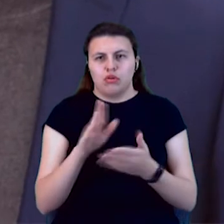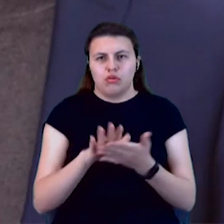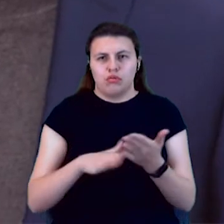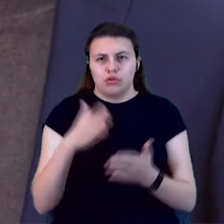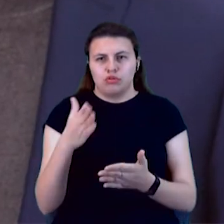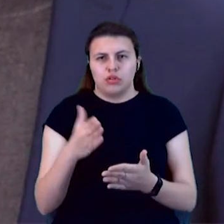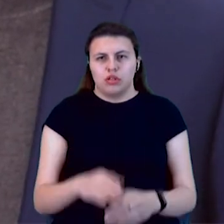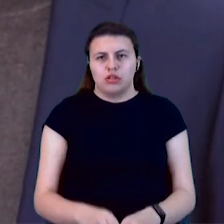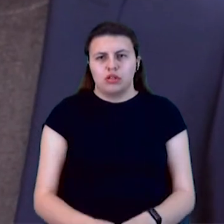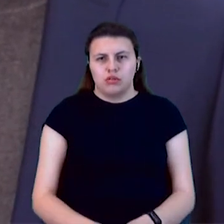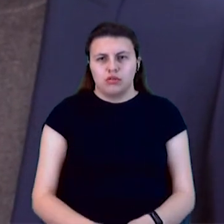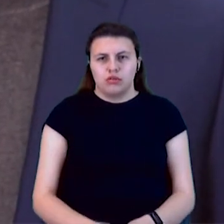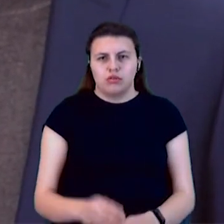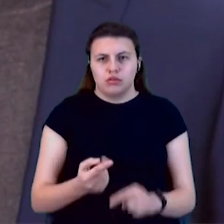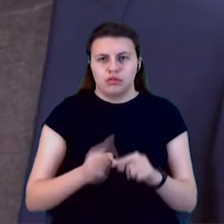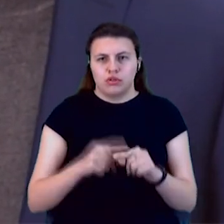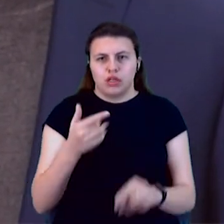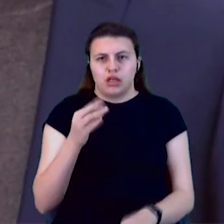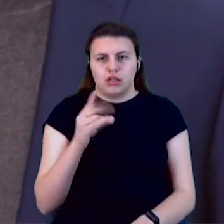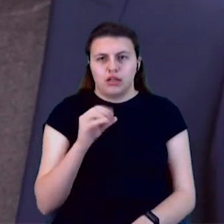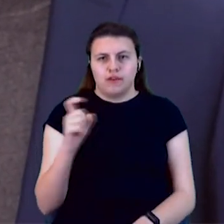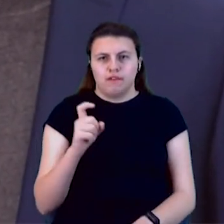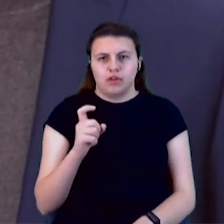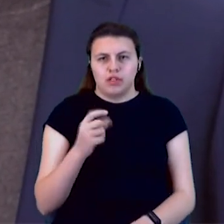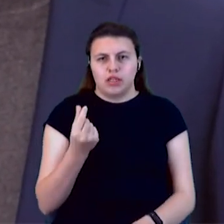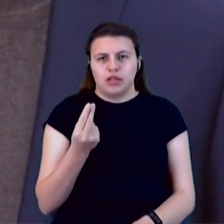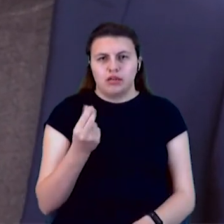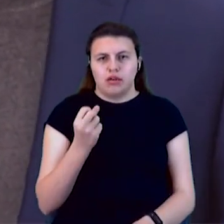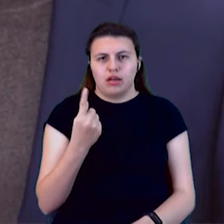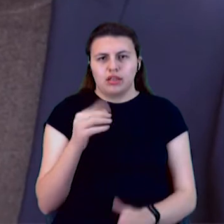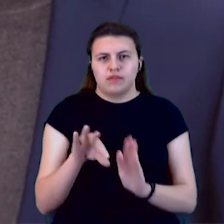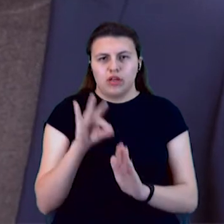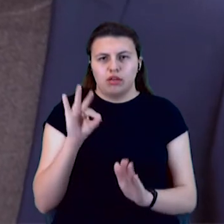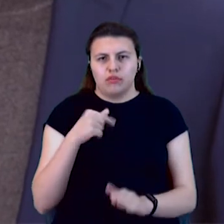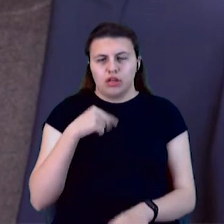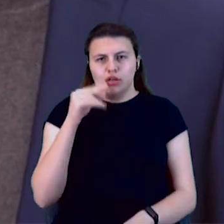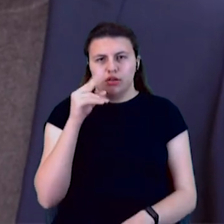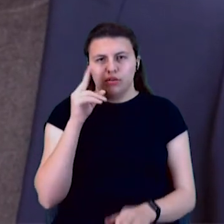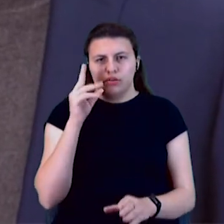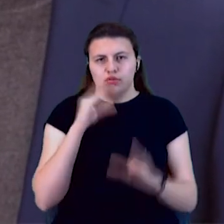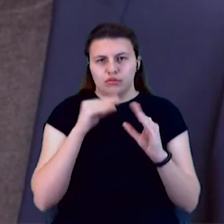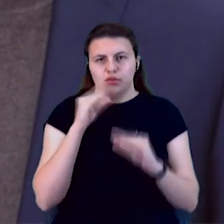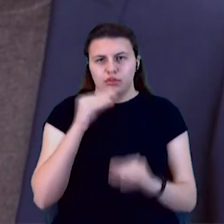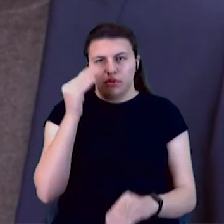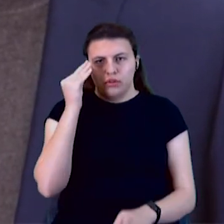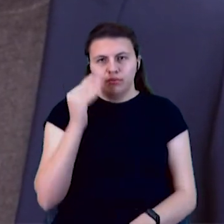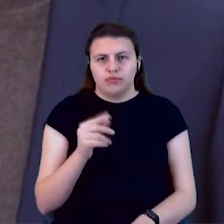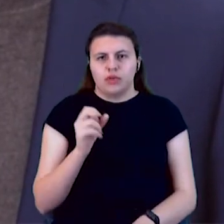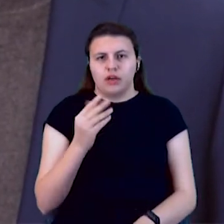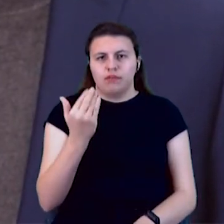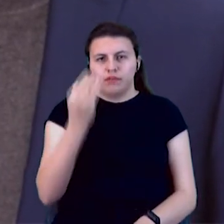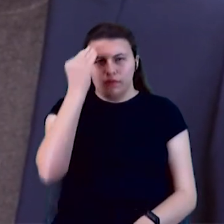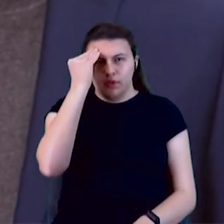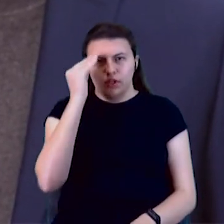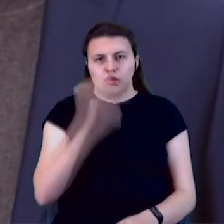За счет грантових гривень, як один з варіантів, я вважаю. Як ви вважаєте, підтримує вас депутатський корпус? Ось